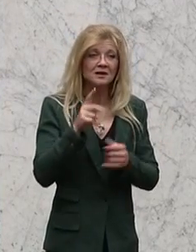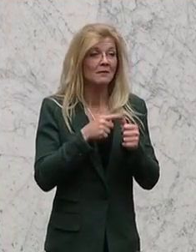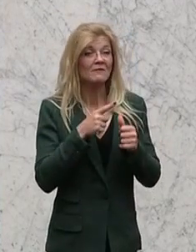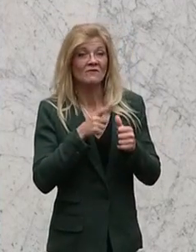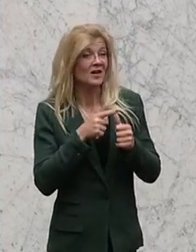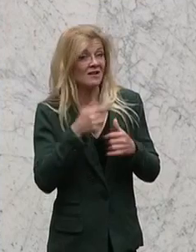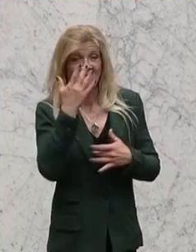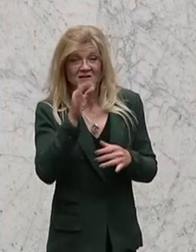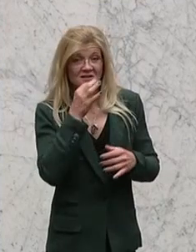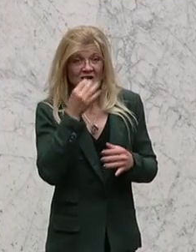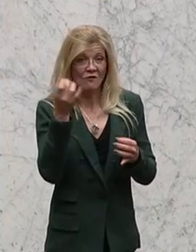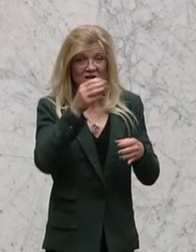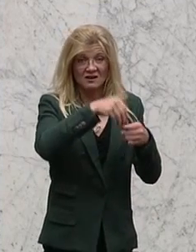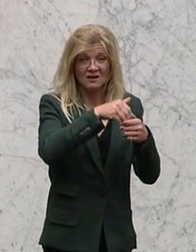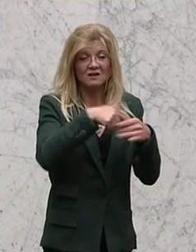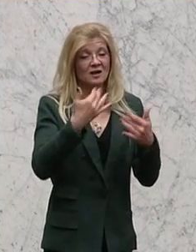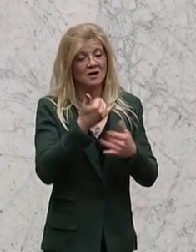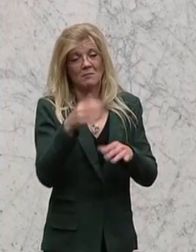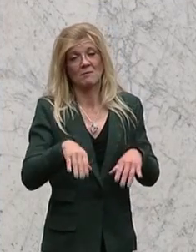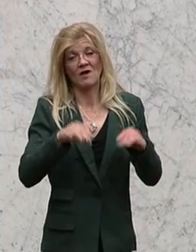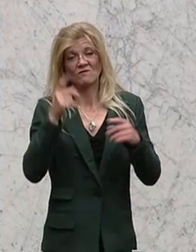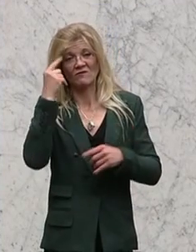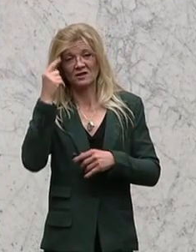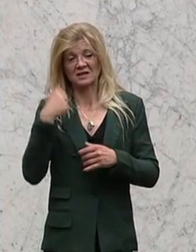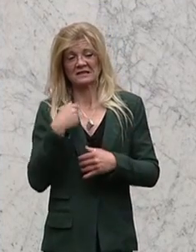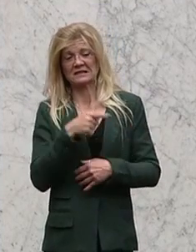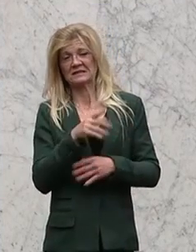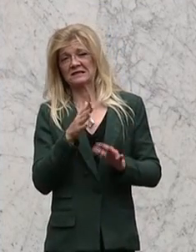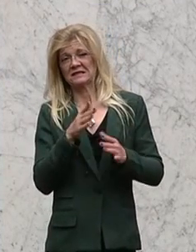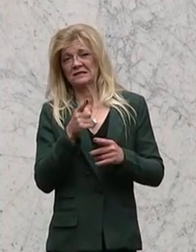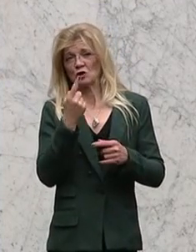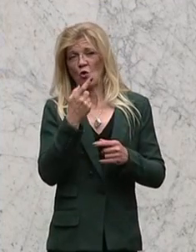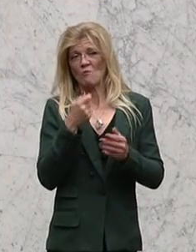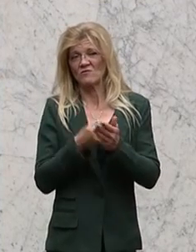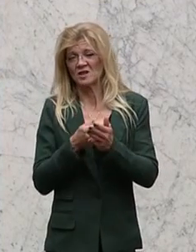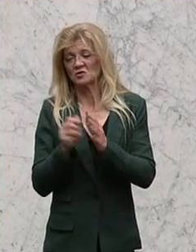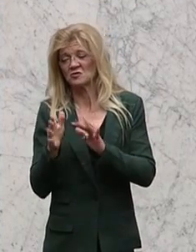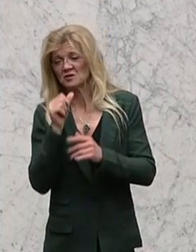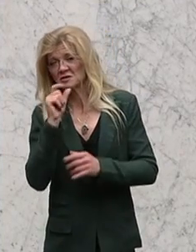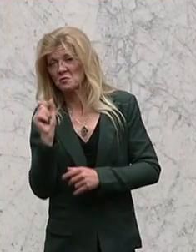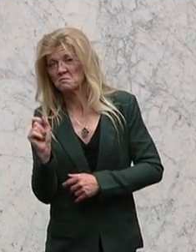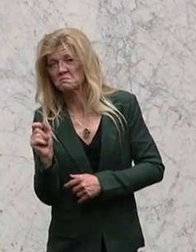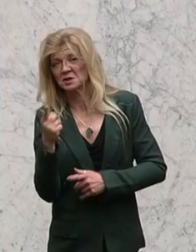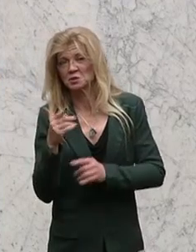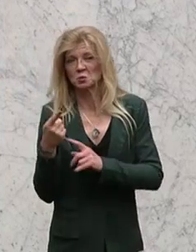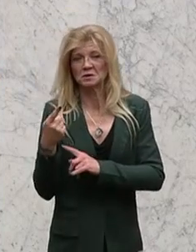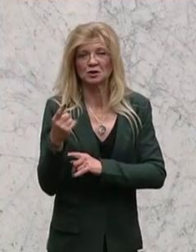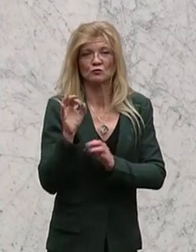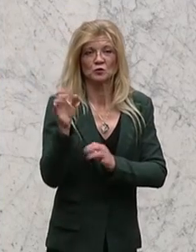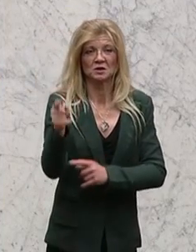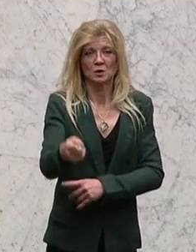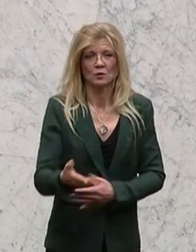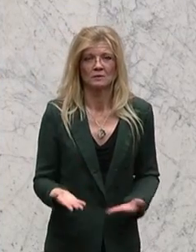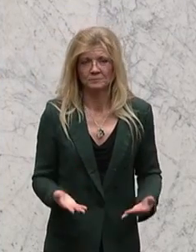Anfangsverdacht, dass da vielleicht wiederum irgendwas nicht ganz so Nachhaltiges finanziert wird. Ich glaube, es werden auch meine